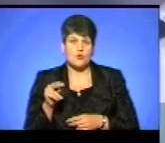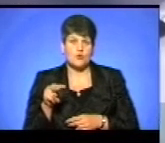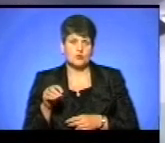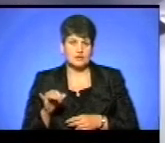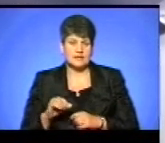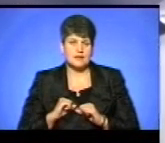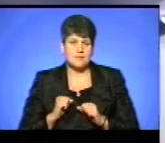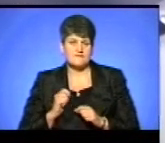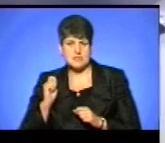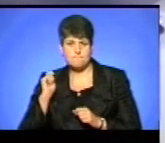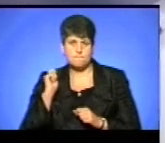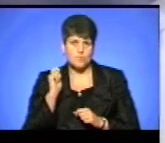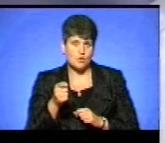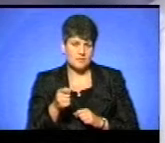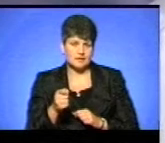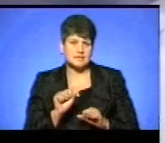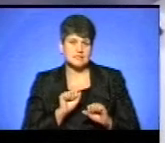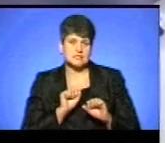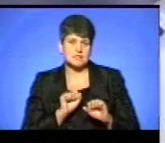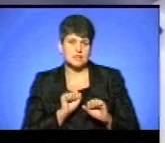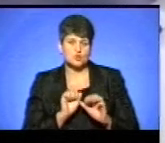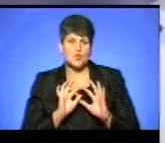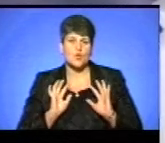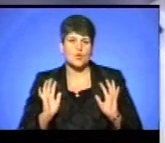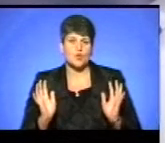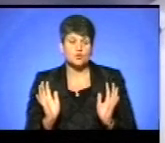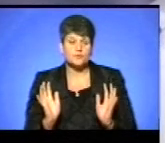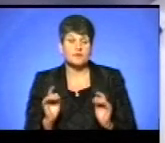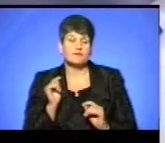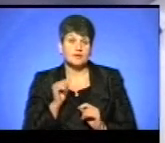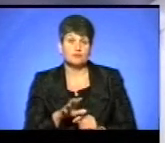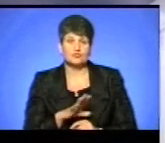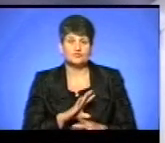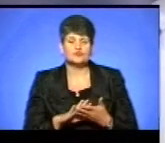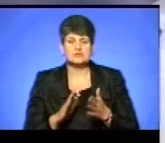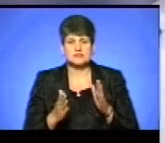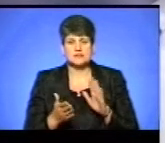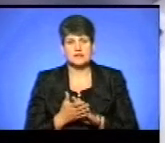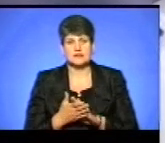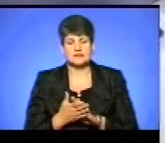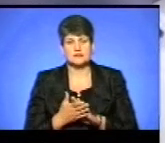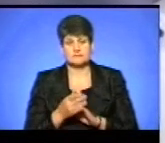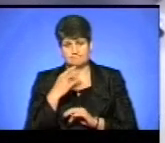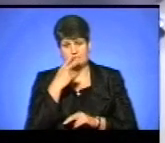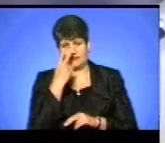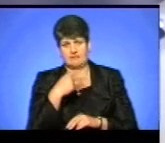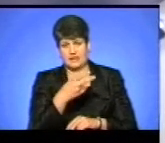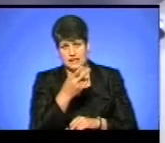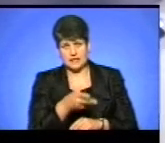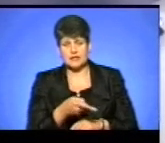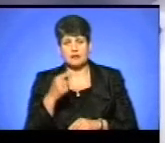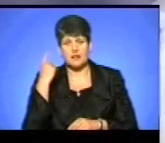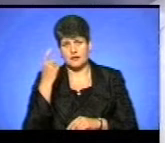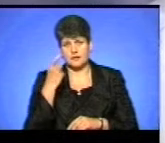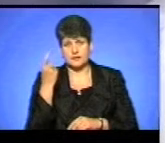пробити цю захисну огорожу, він перебував в стані зазовнювшого виглядом алкогольного сп